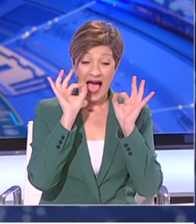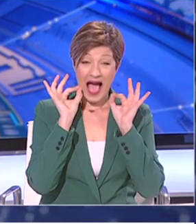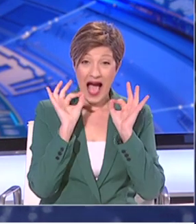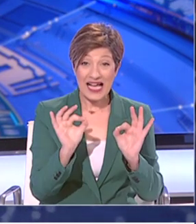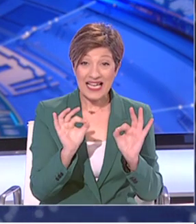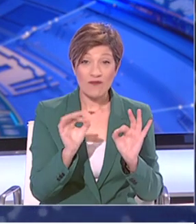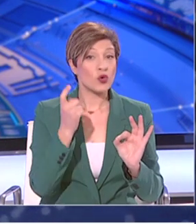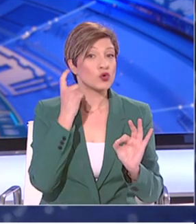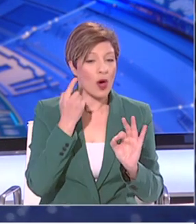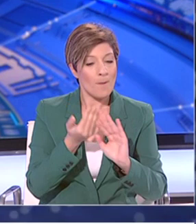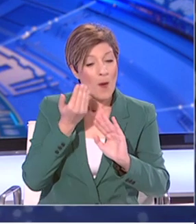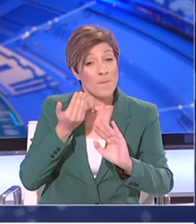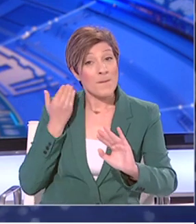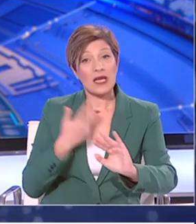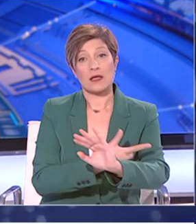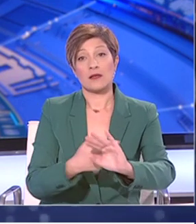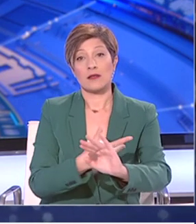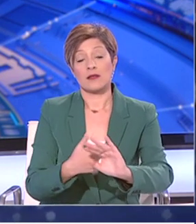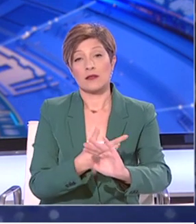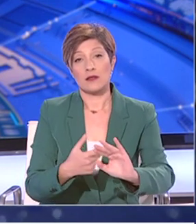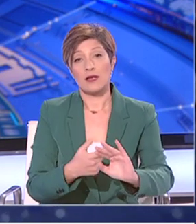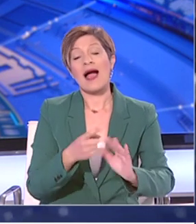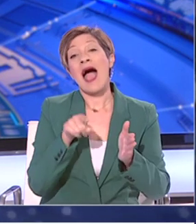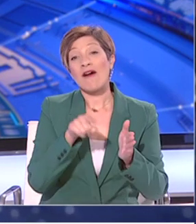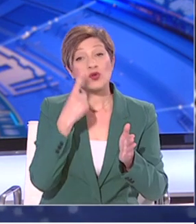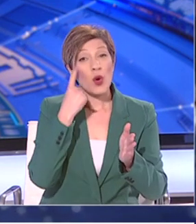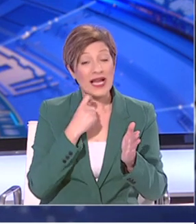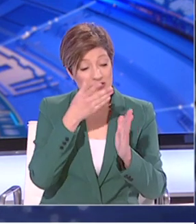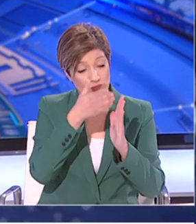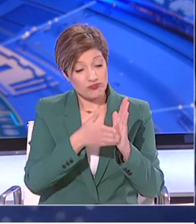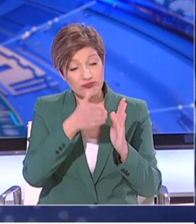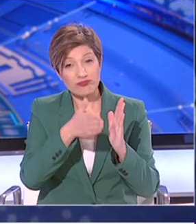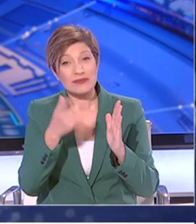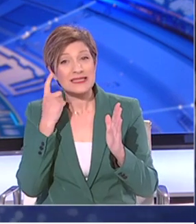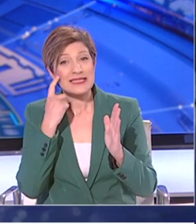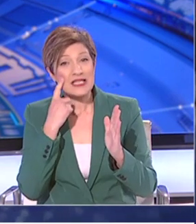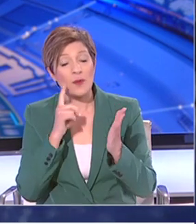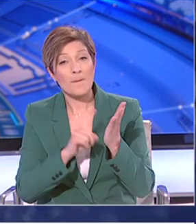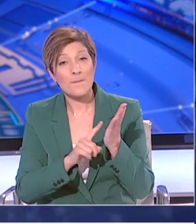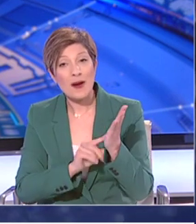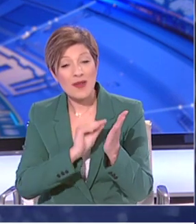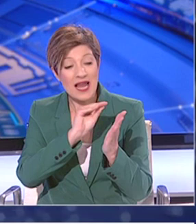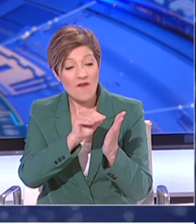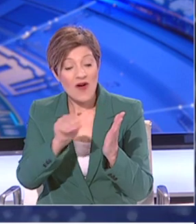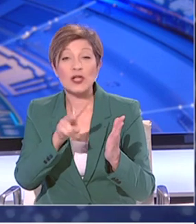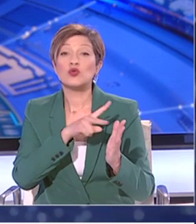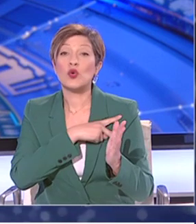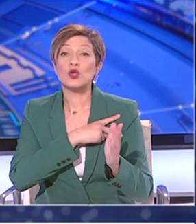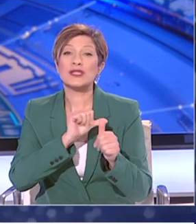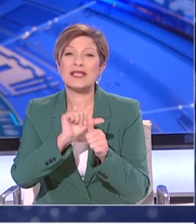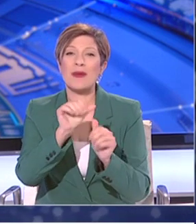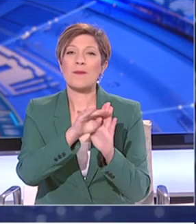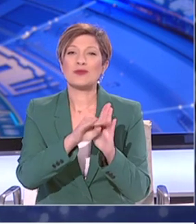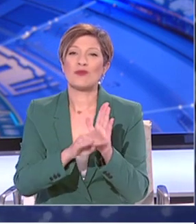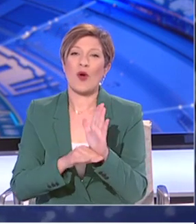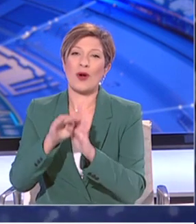εικόνα της επιδημιολογικής καμπύλης πρέπει αυτά τα κρούσματα να μπουν στις σωστές ημερομηνίες δειγματοληψιών. Άρα